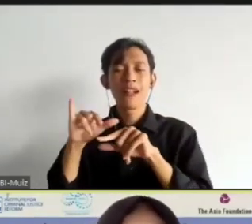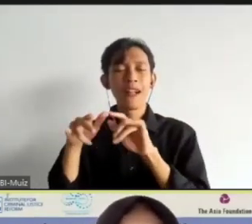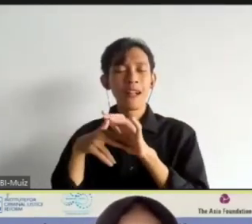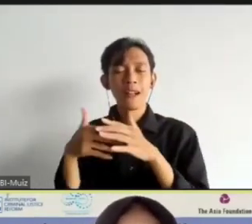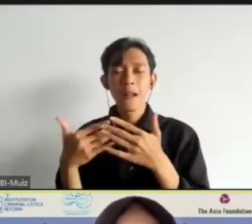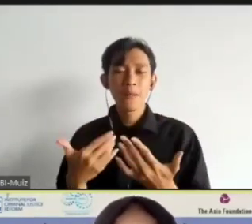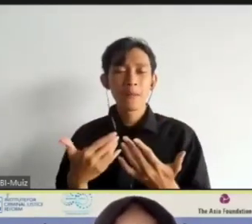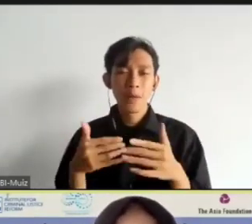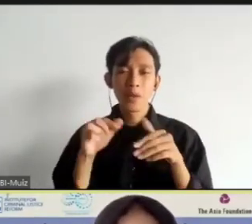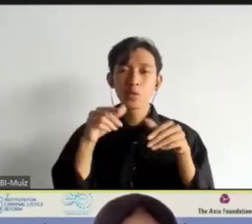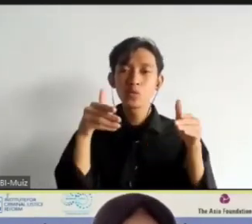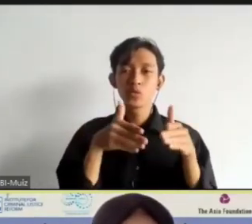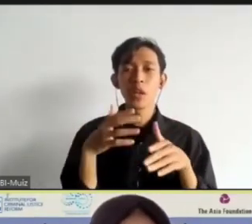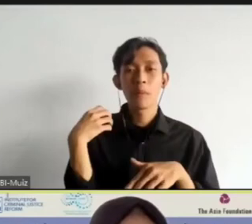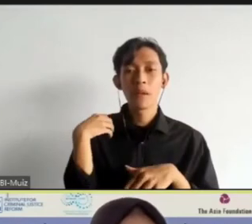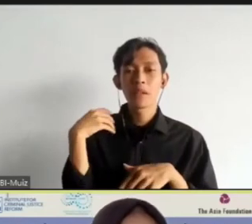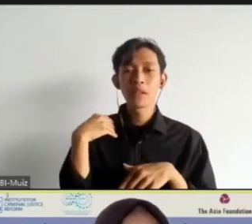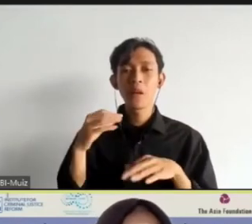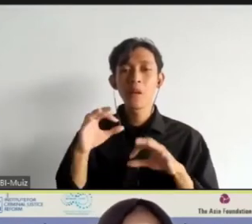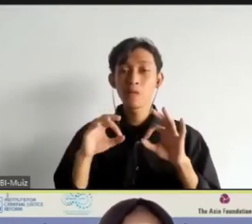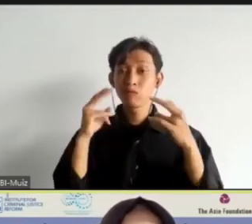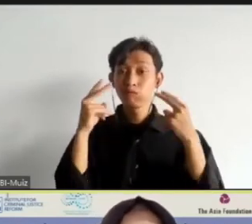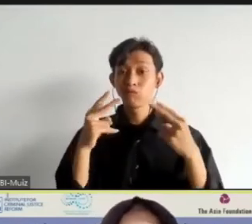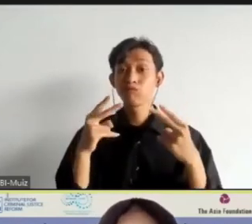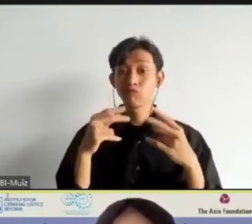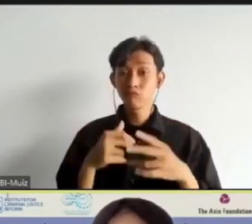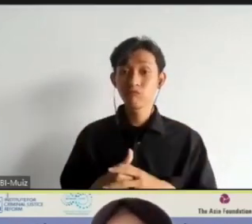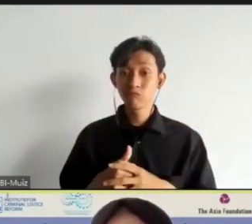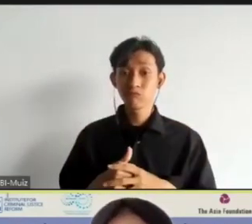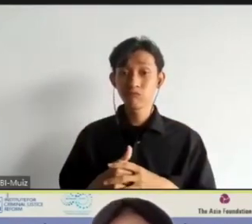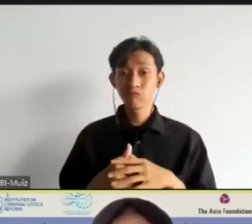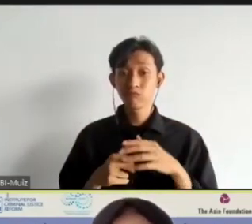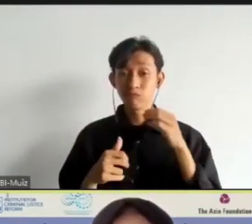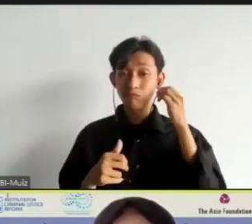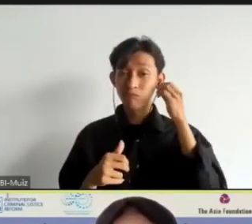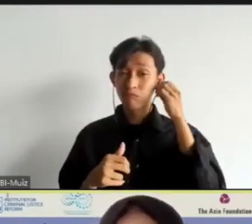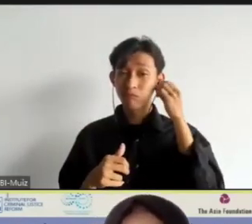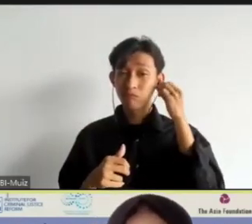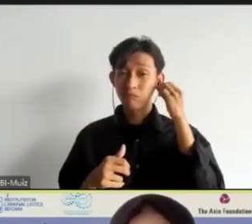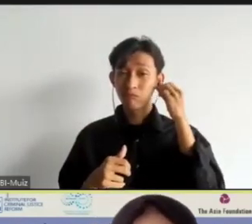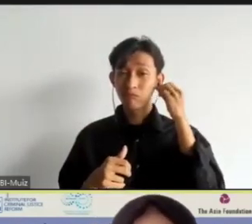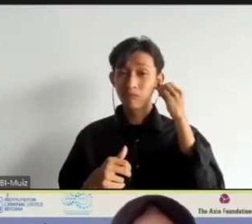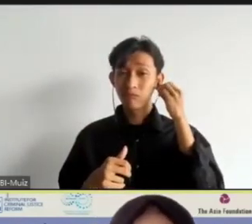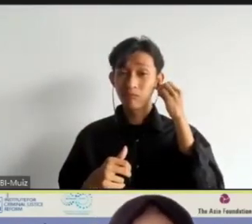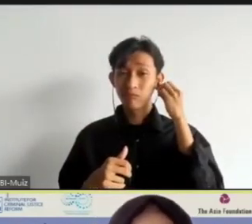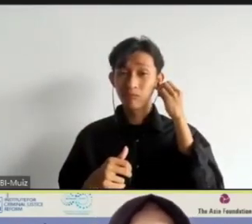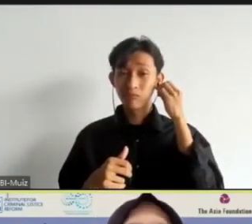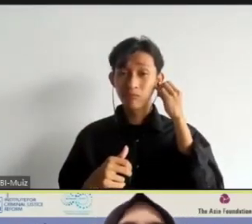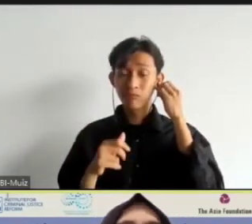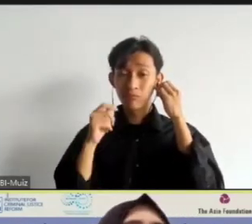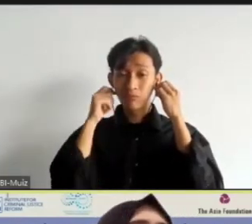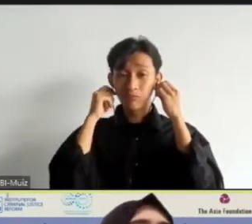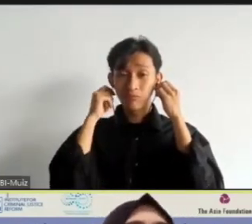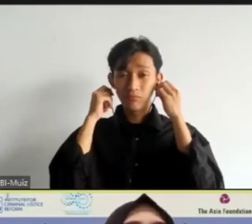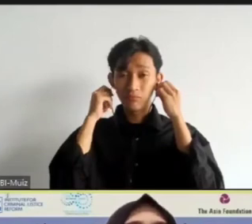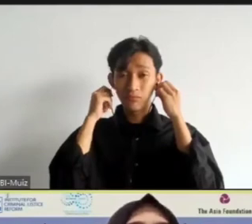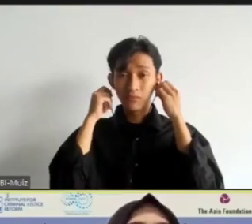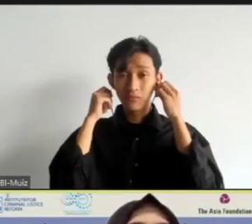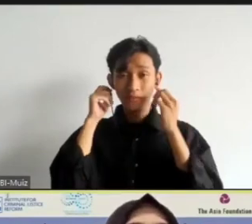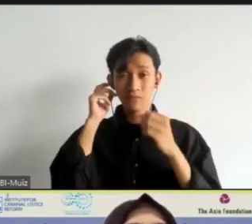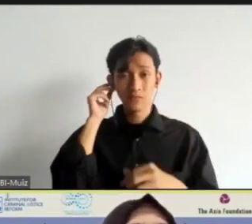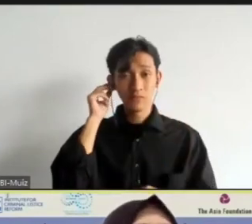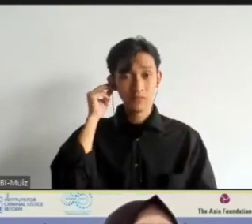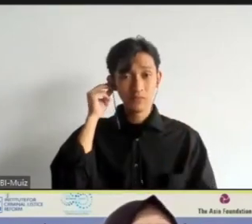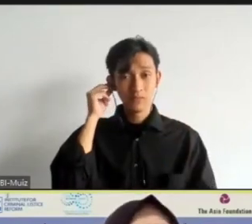ini adalah Amerika Serikat. In this video, we will discuss plea agreements. A plea agreement is a deal between a